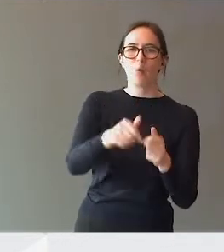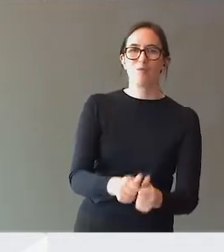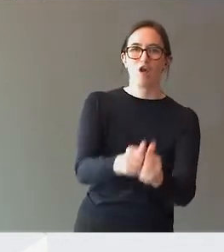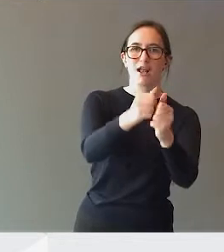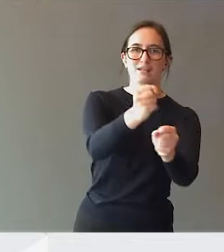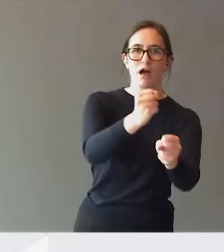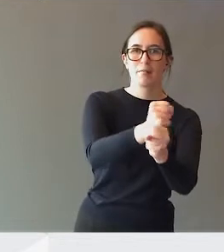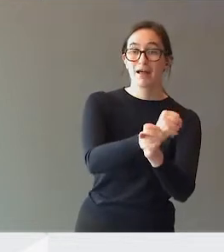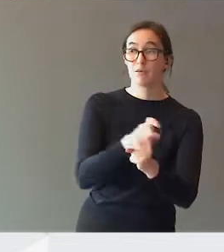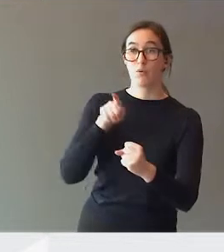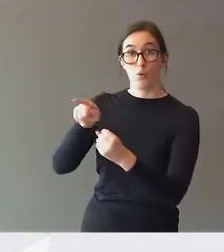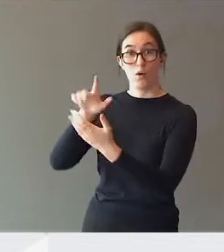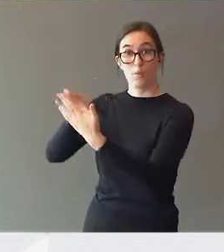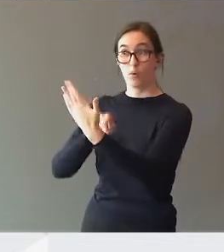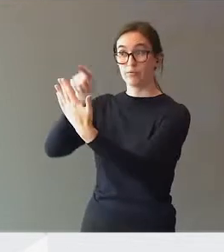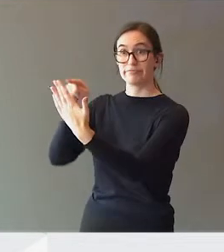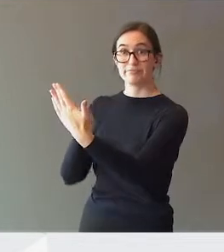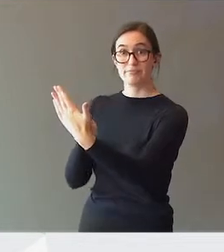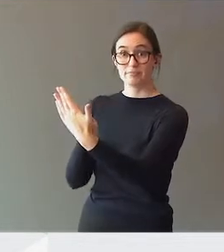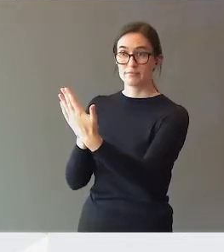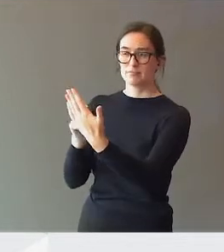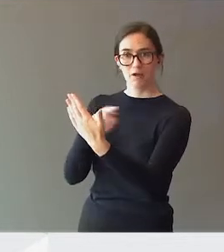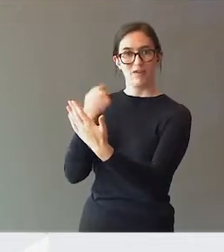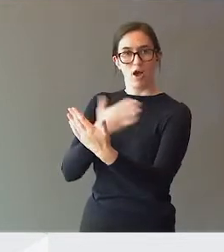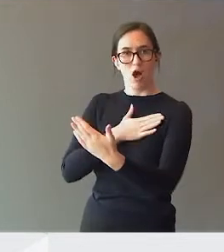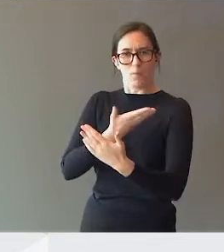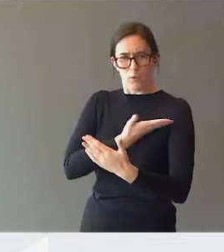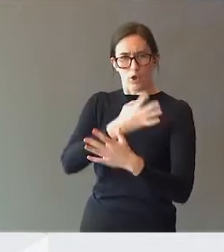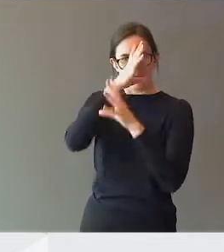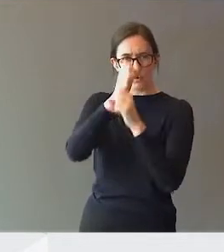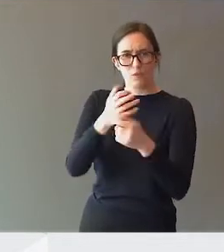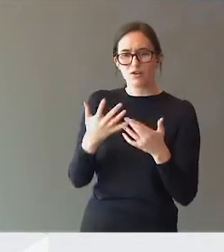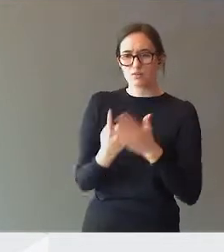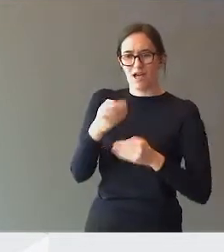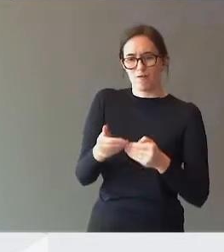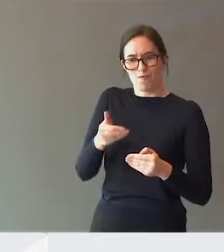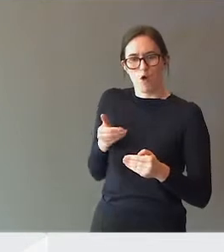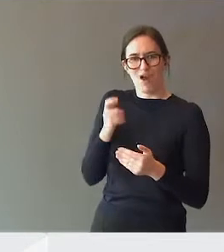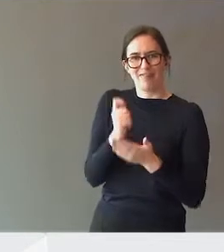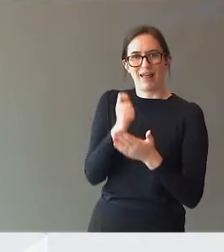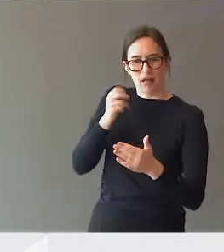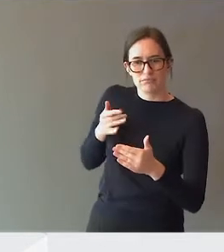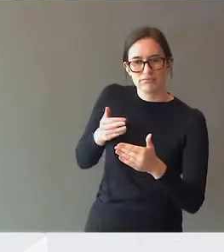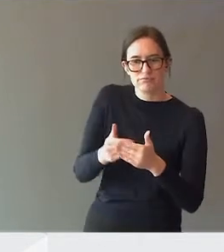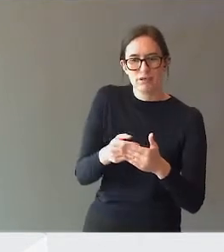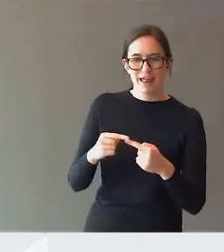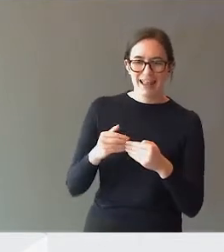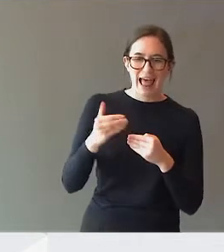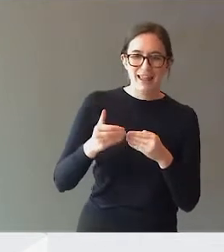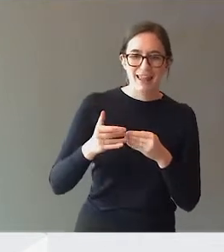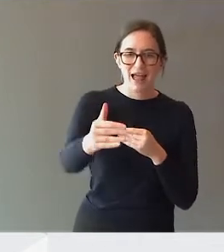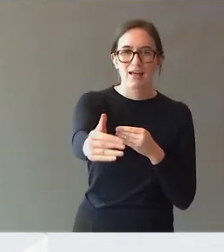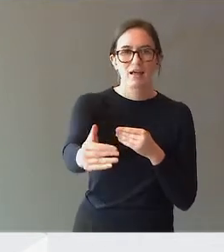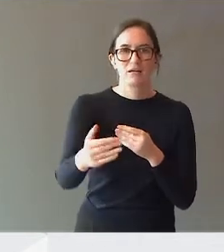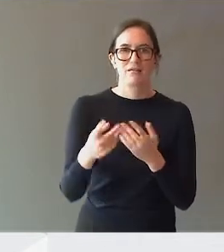og rapporten peker på at vi har veldig mye fokus på det som skjer frem til et vedtak, og mye mindre fokus på det som skjer etter at vedtaket